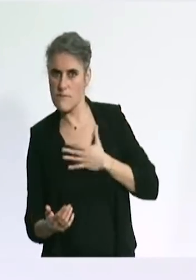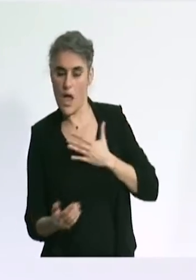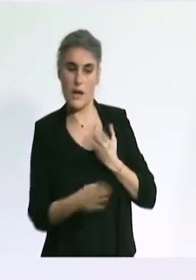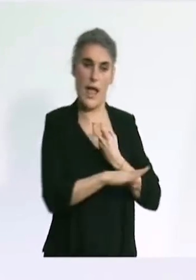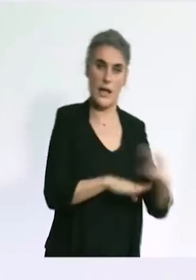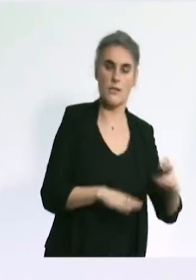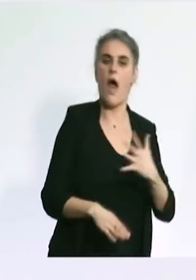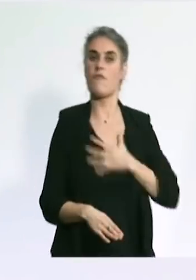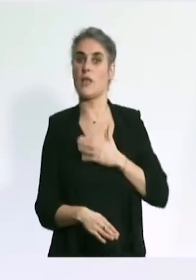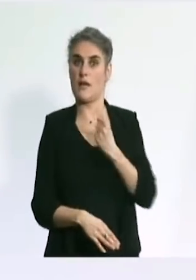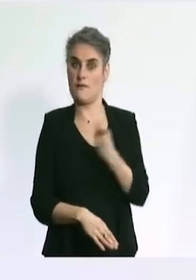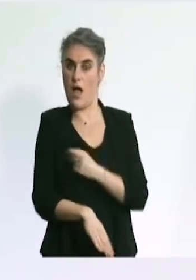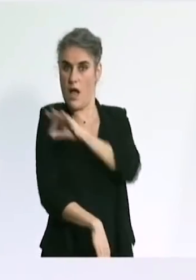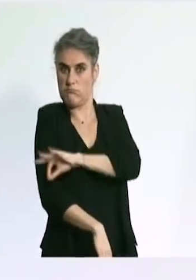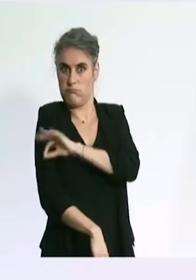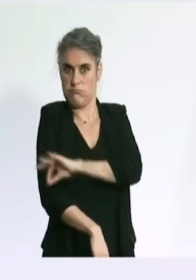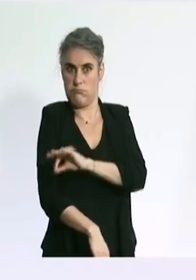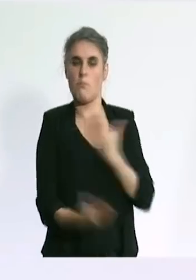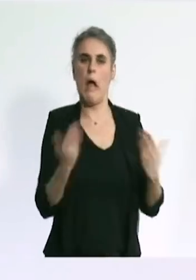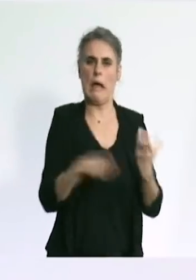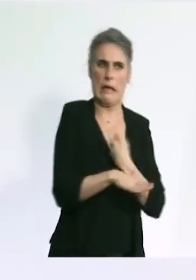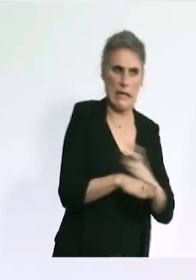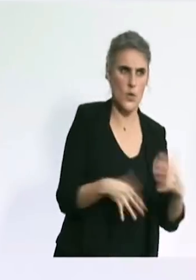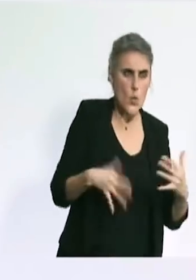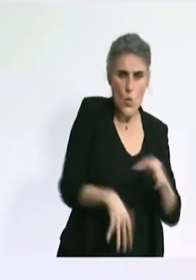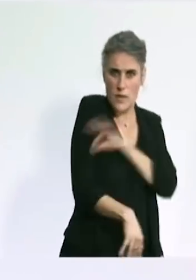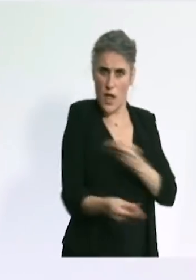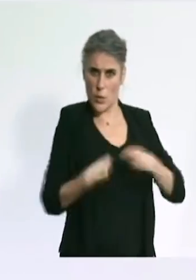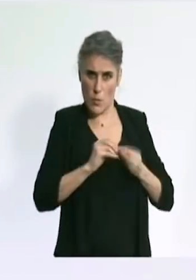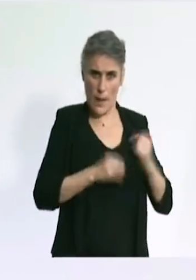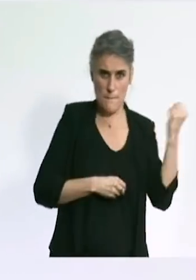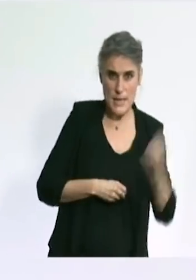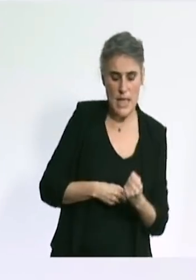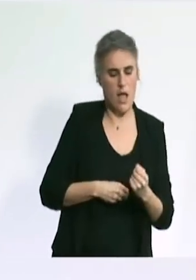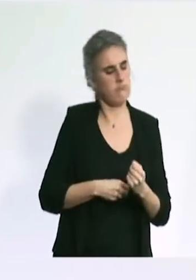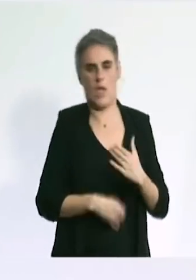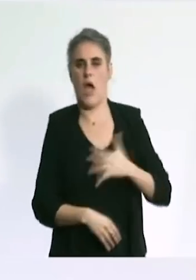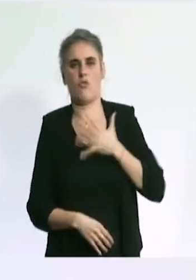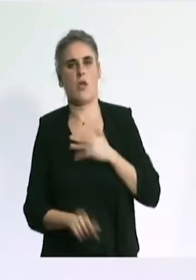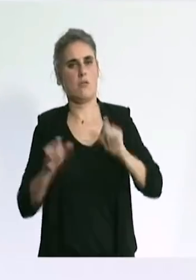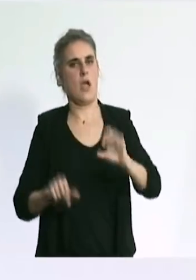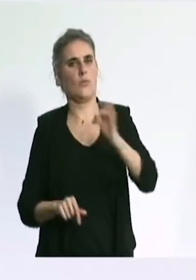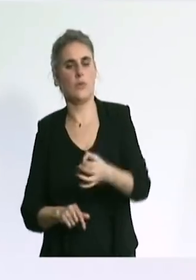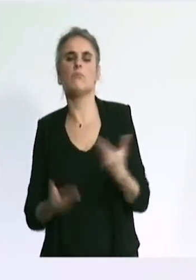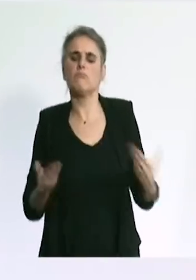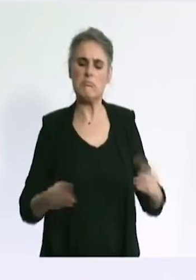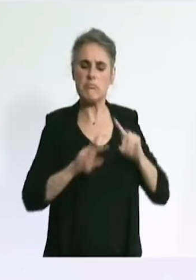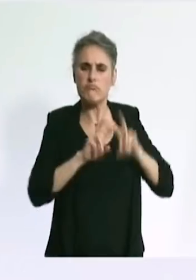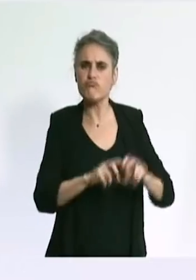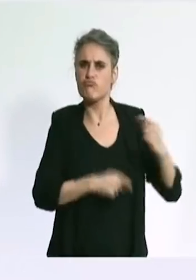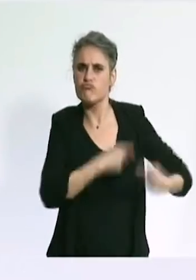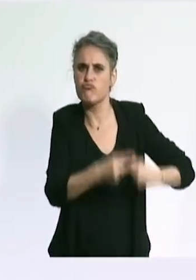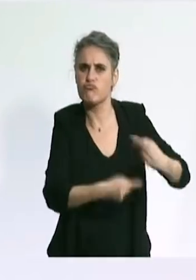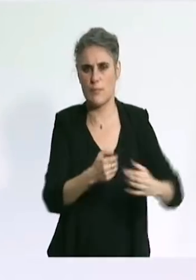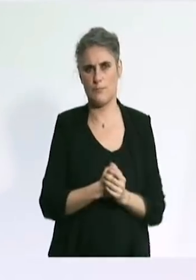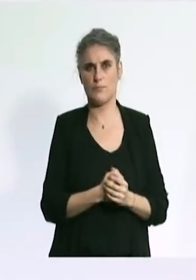par la vaccination, est donc jugé supérieur au risque à ce stade. Évidemment, des investigations sont en cours en France et à l'étranger. L'Angleterre, qui a vacciné